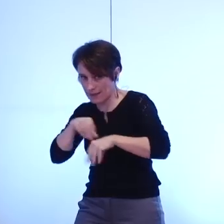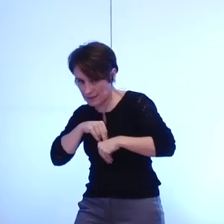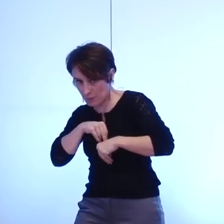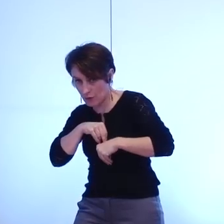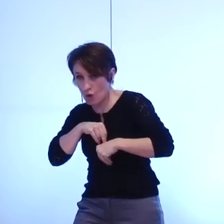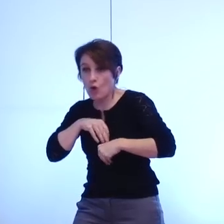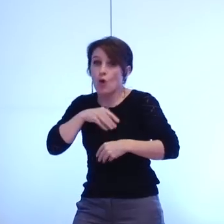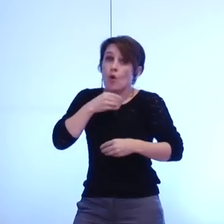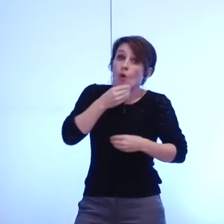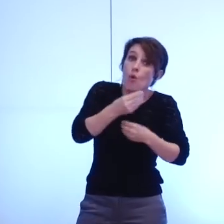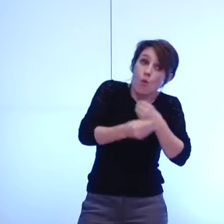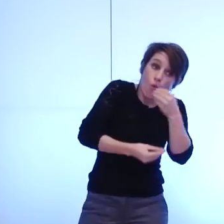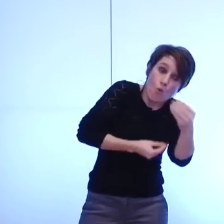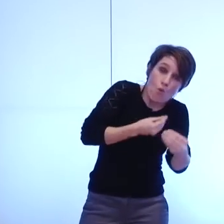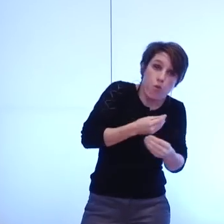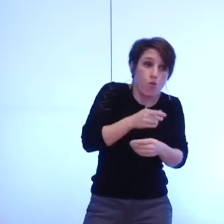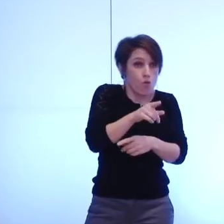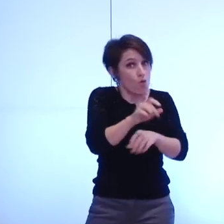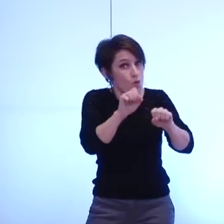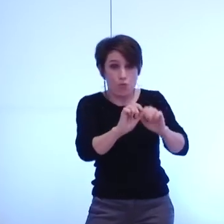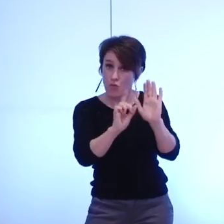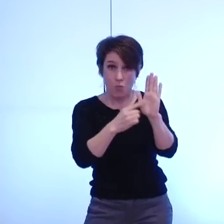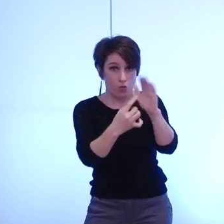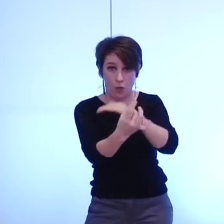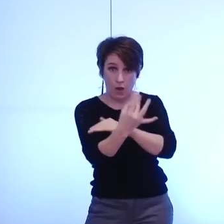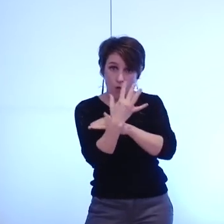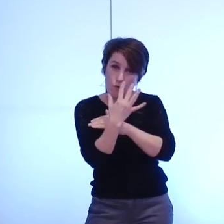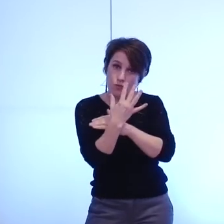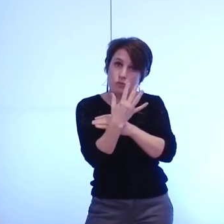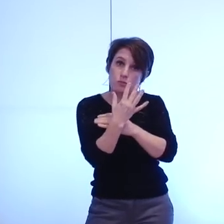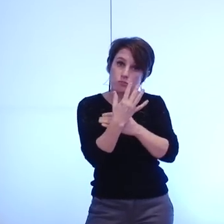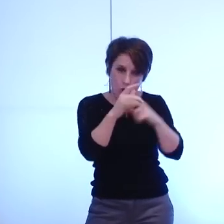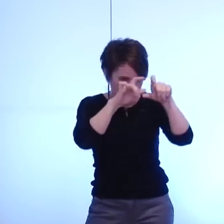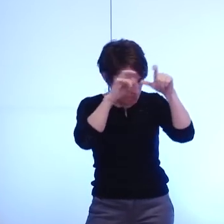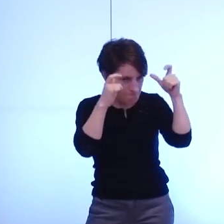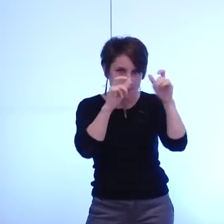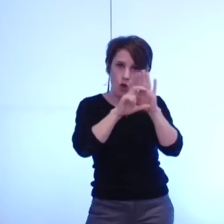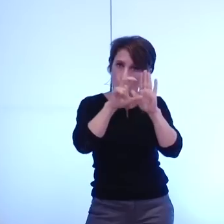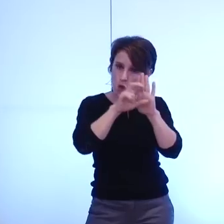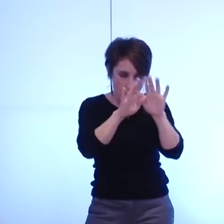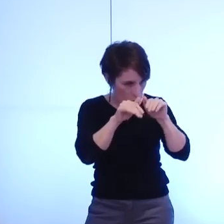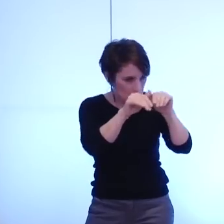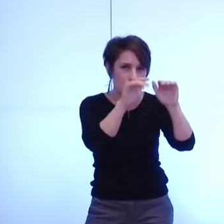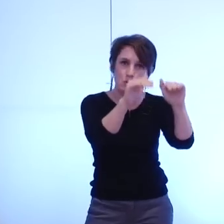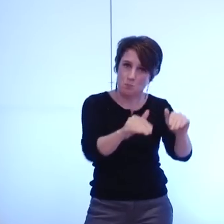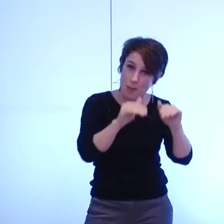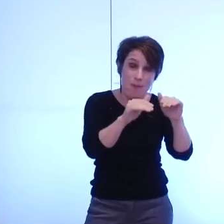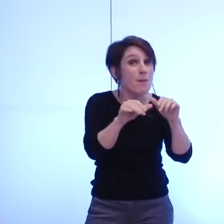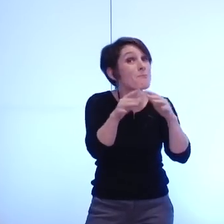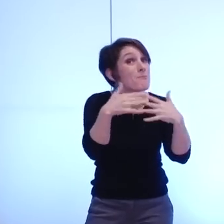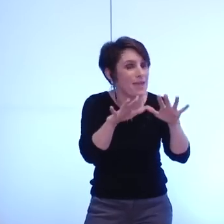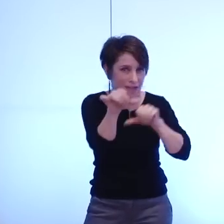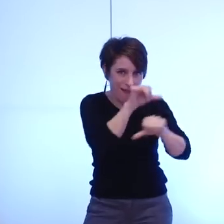de compétences pour pouvoir exercer une mobilité au sein de notre collectivité et ainsi de conserver le même